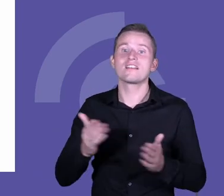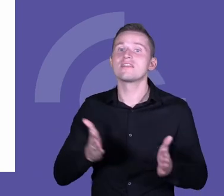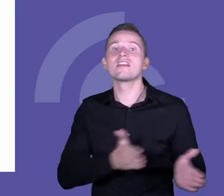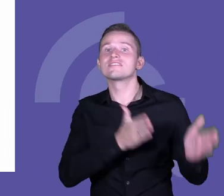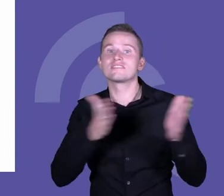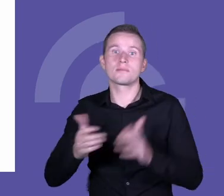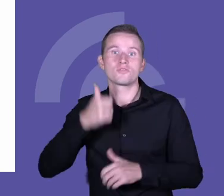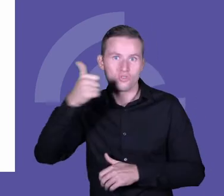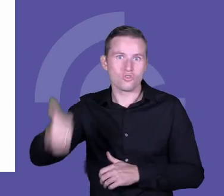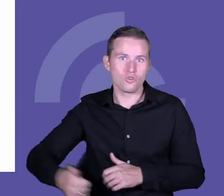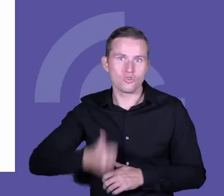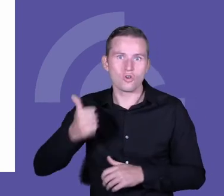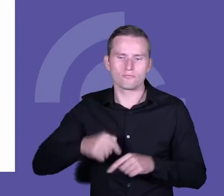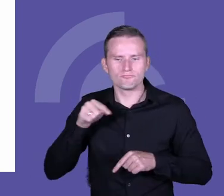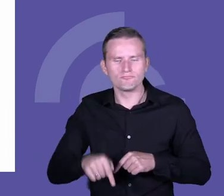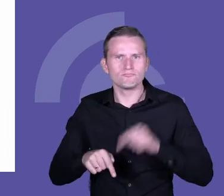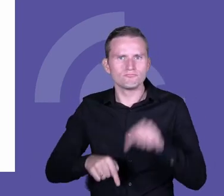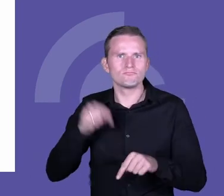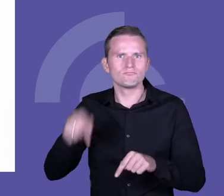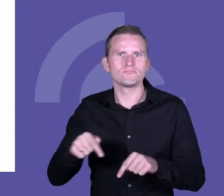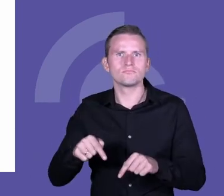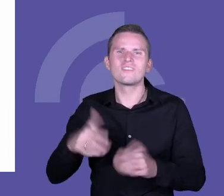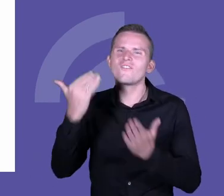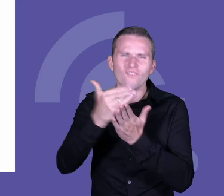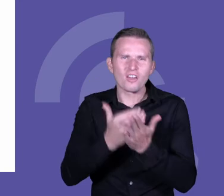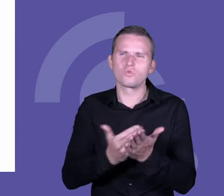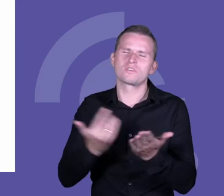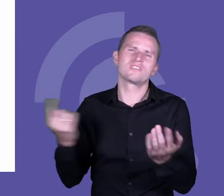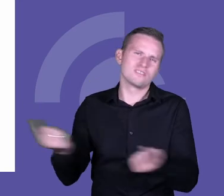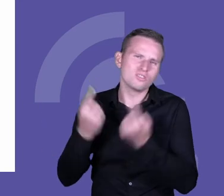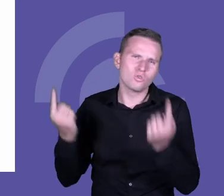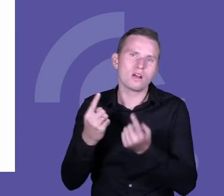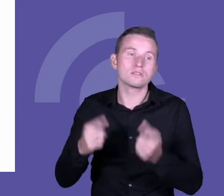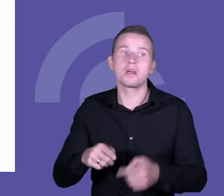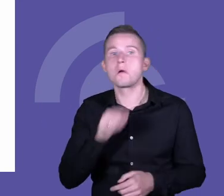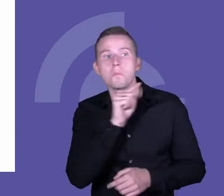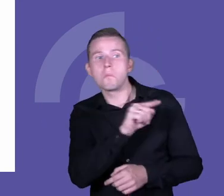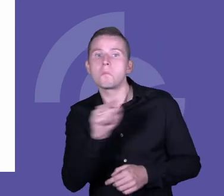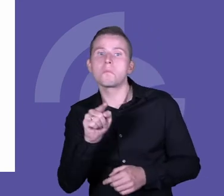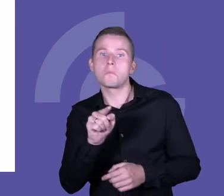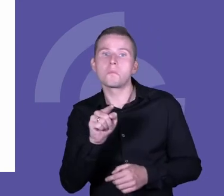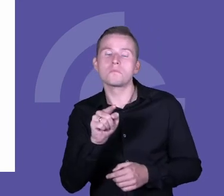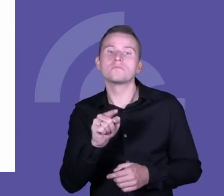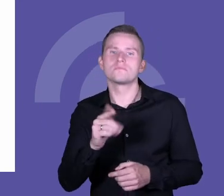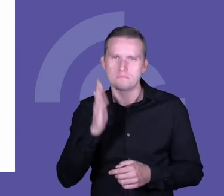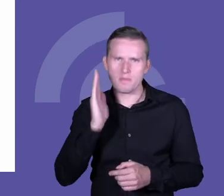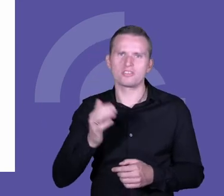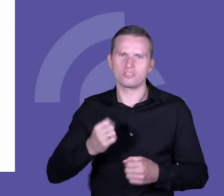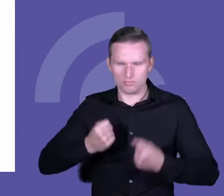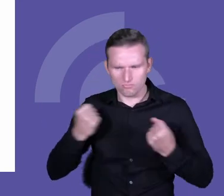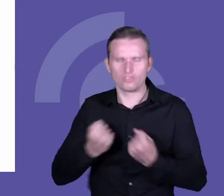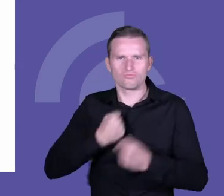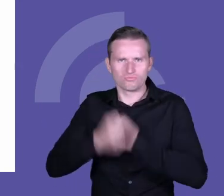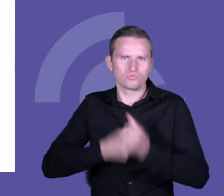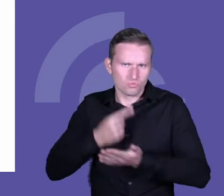krok po kroku będą radzili sobie w tych warunkach, w tych okolicznościach, patrząc na to, jak właśnie